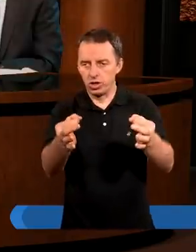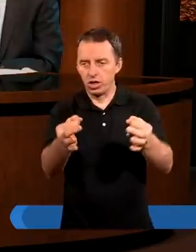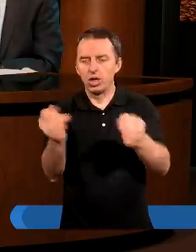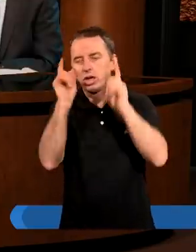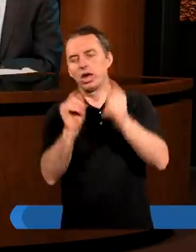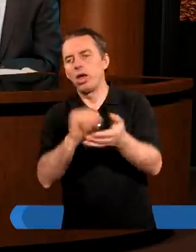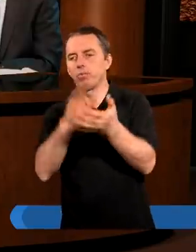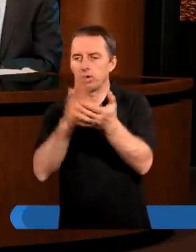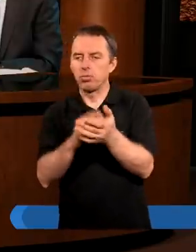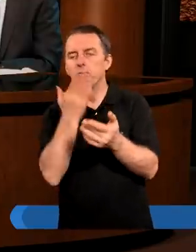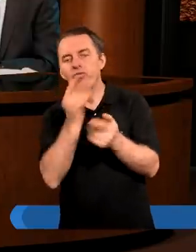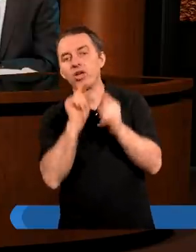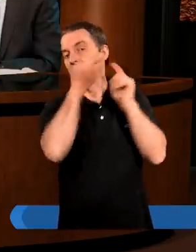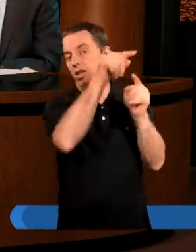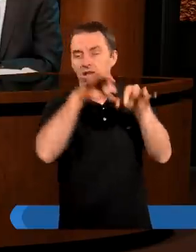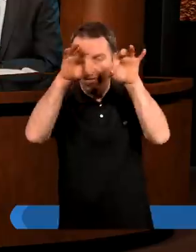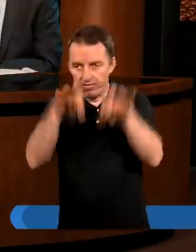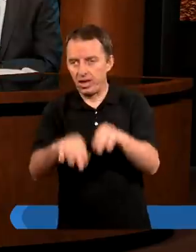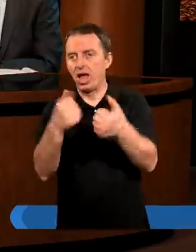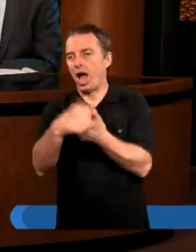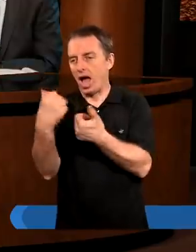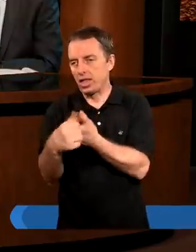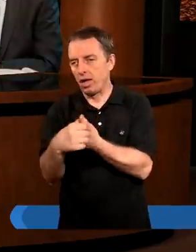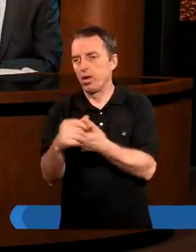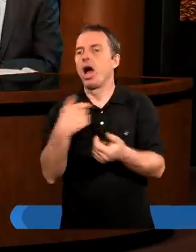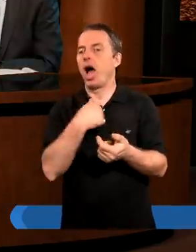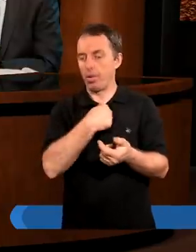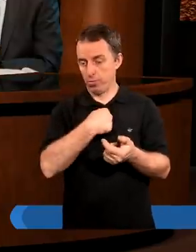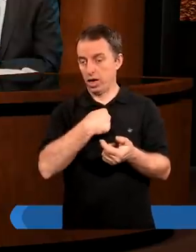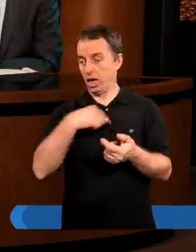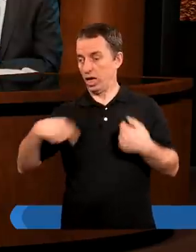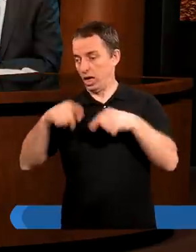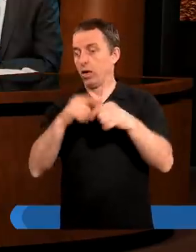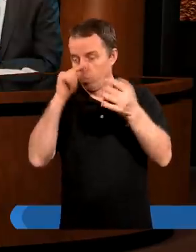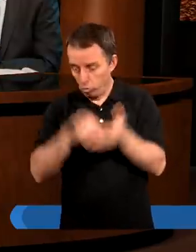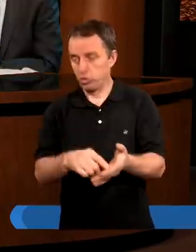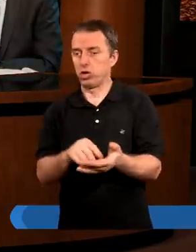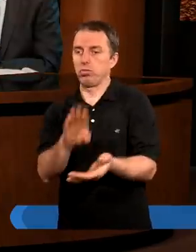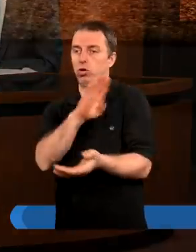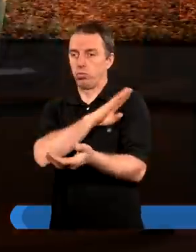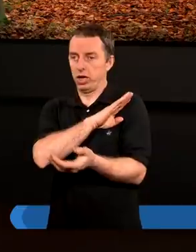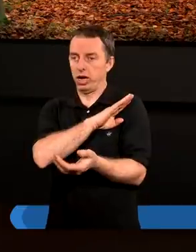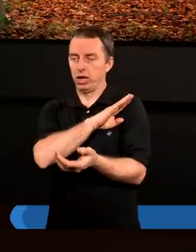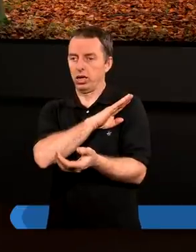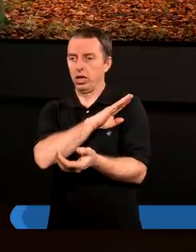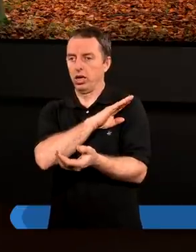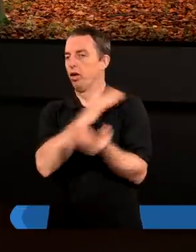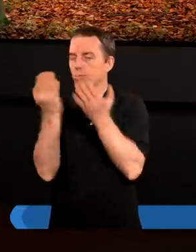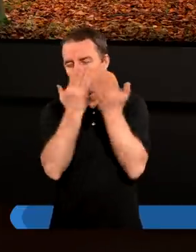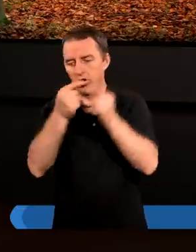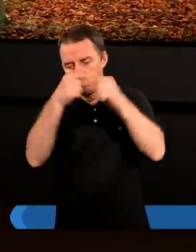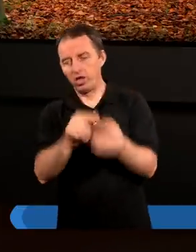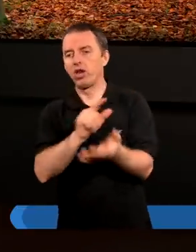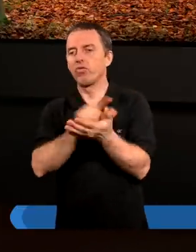przypisujemy Adamowi. Adam zgrzeszył, a my musimy umierać. Przeczytajmy od